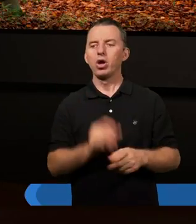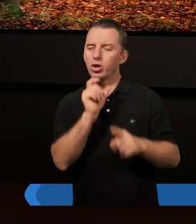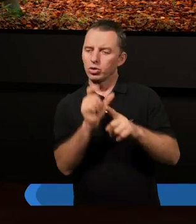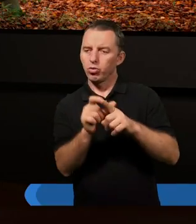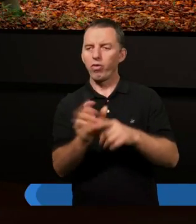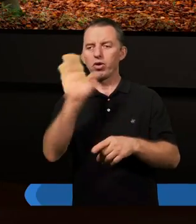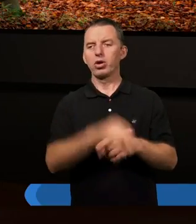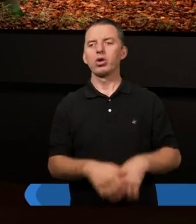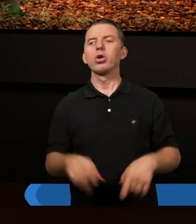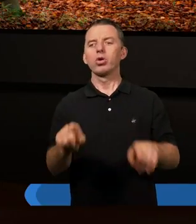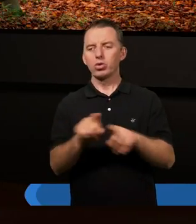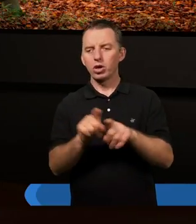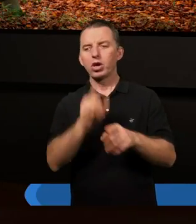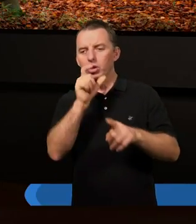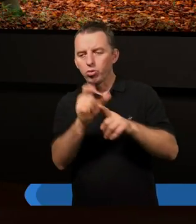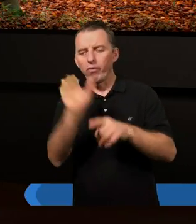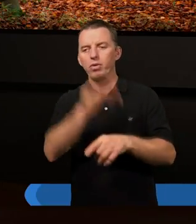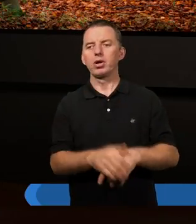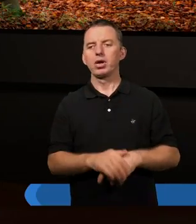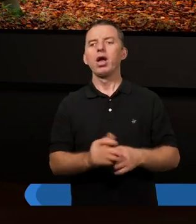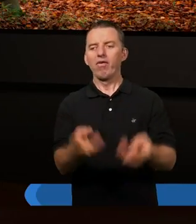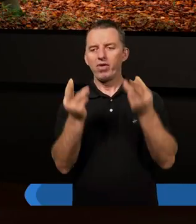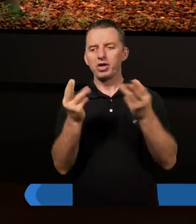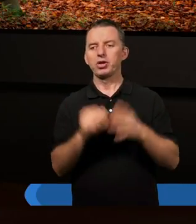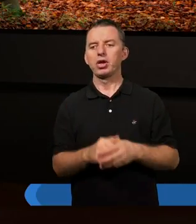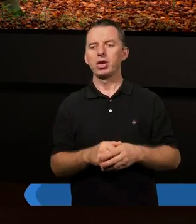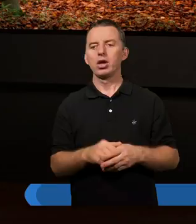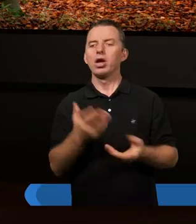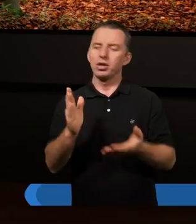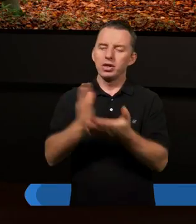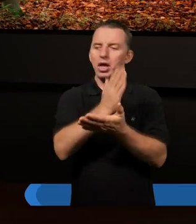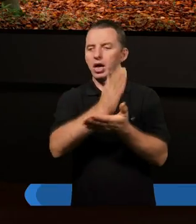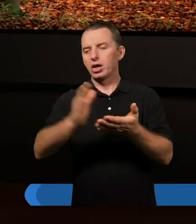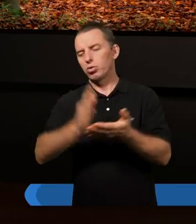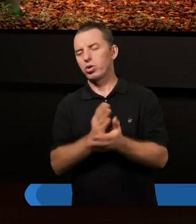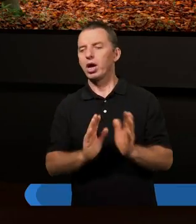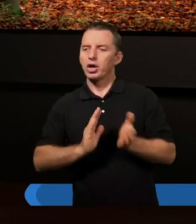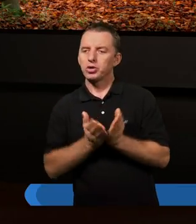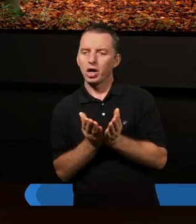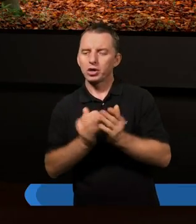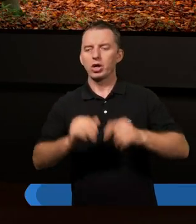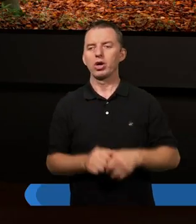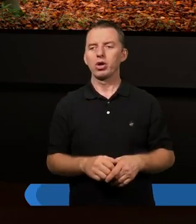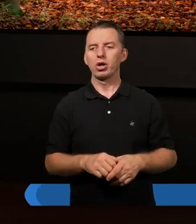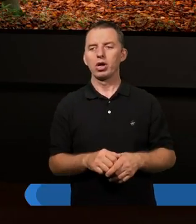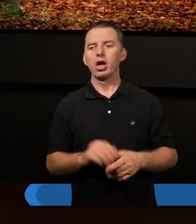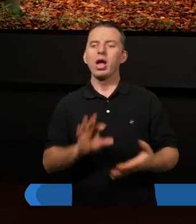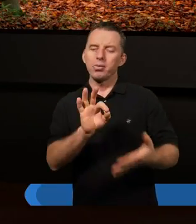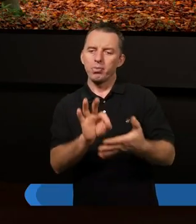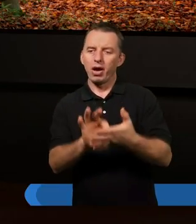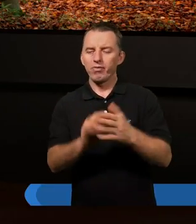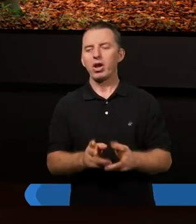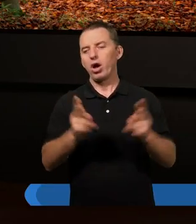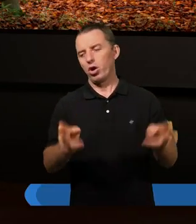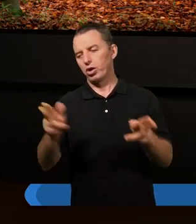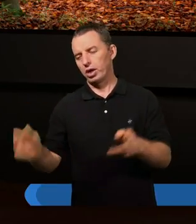Słowo Boże jest w całości Słowem Bożym i ważne, ale niektóre księgi w pewnych